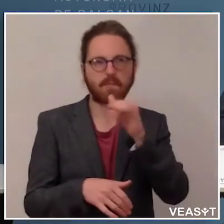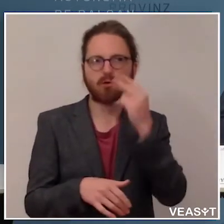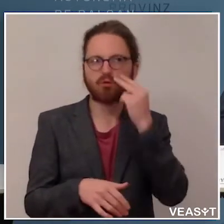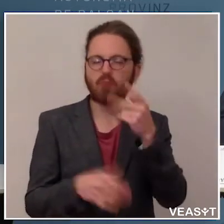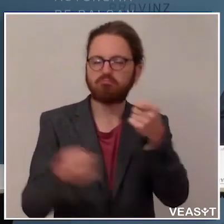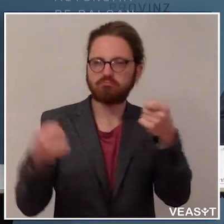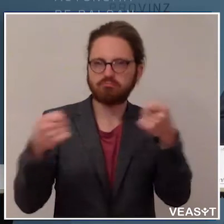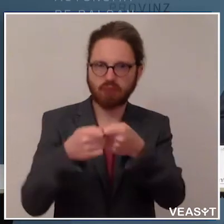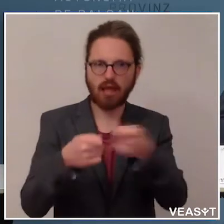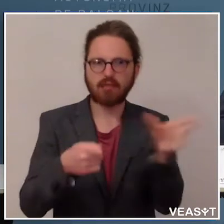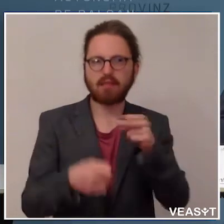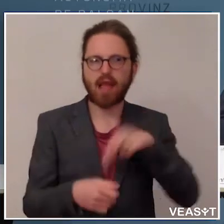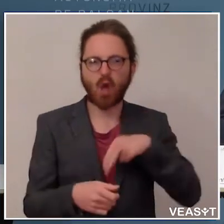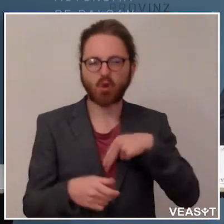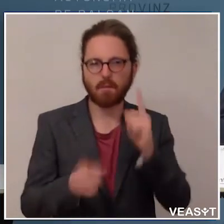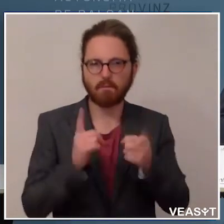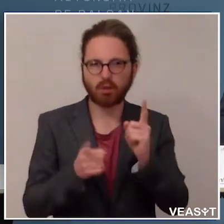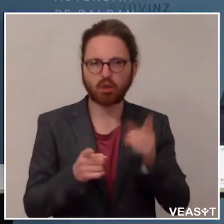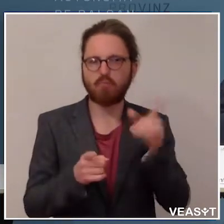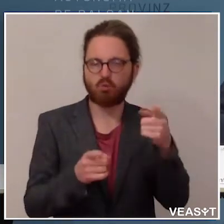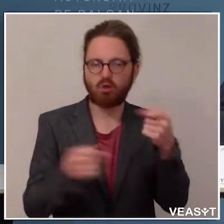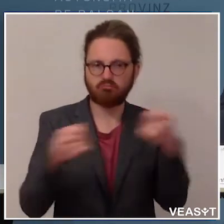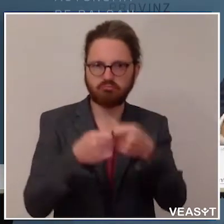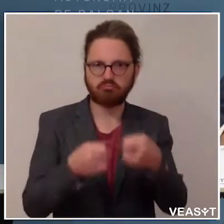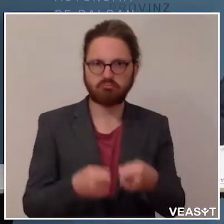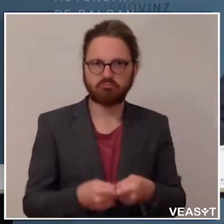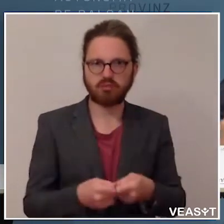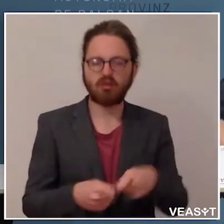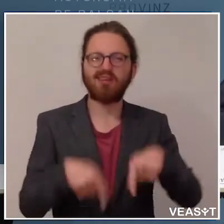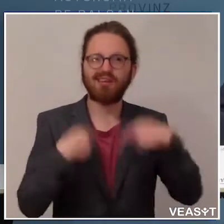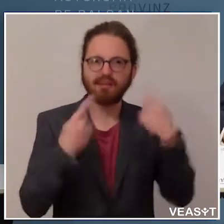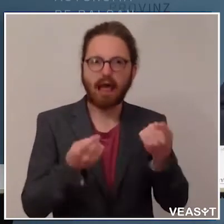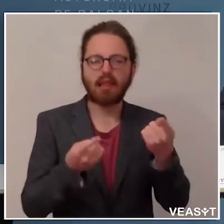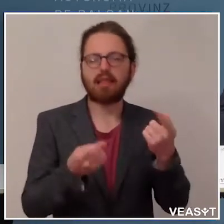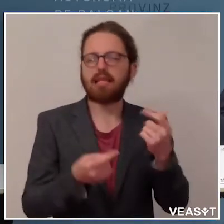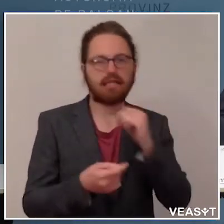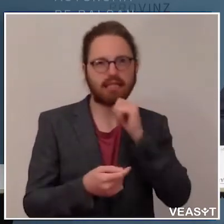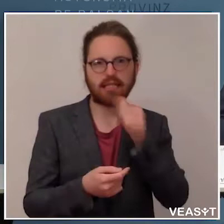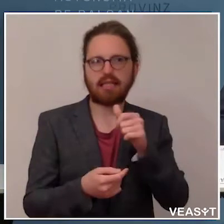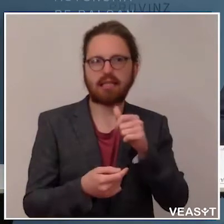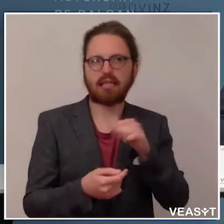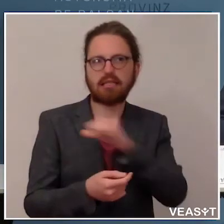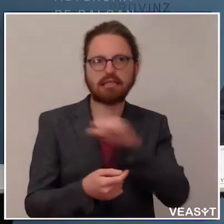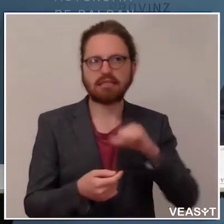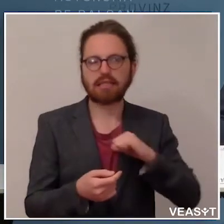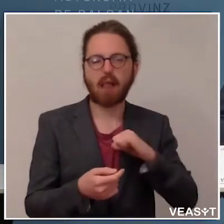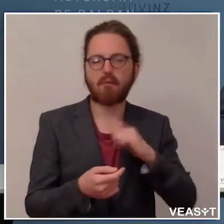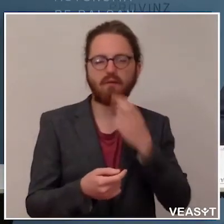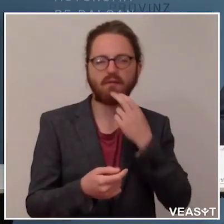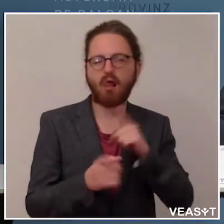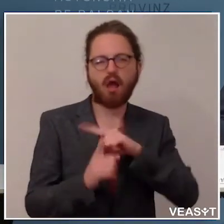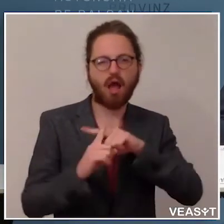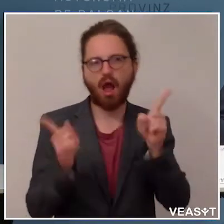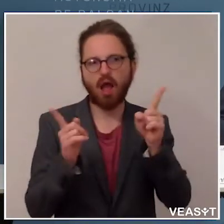Autonomiebestimmungen an. Wir haben dann aber nicht darauf bestanden, jetzt selber, weiß Gott, wie abweichend vorzugehen, das hätte in der